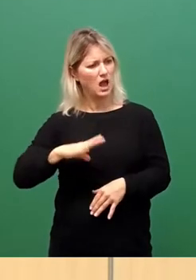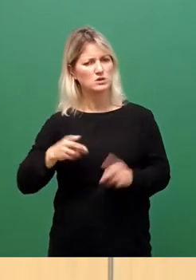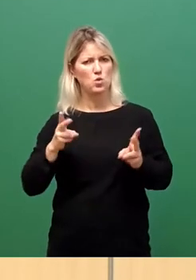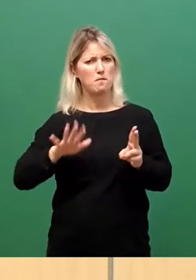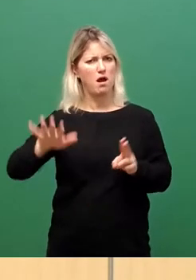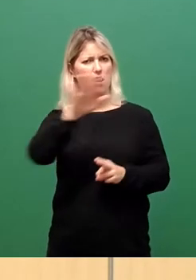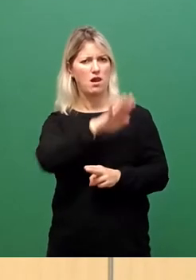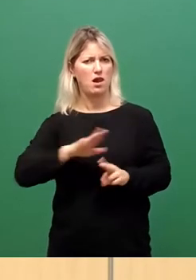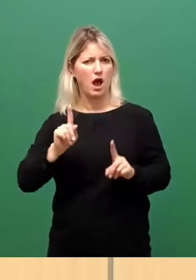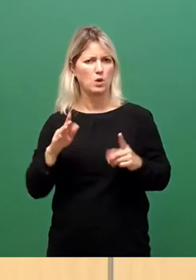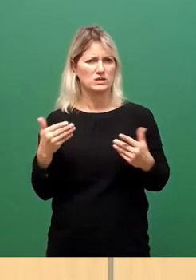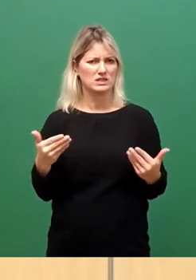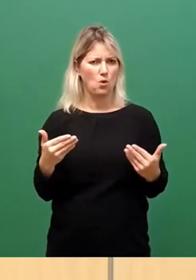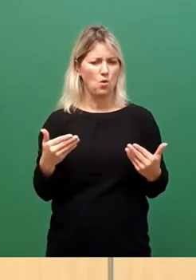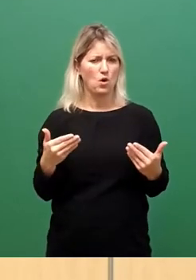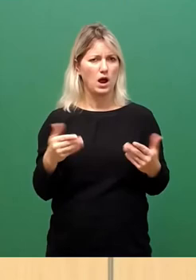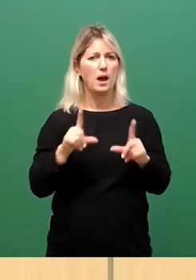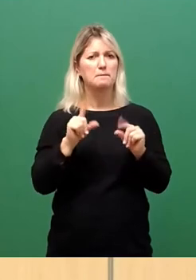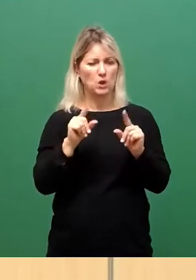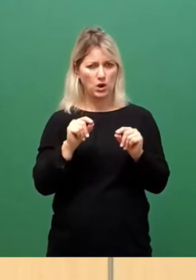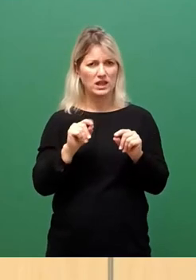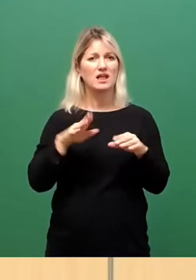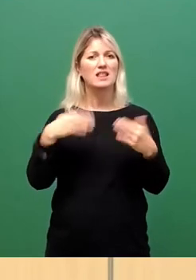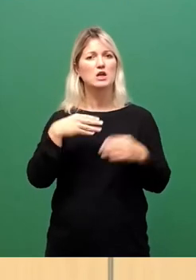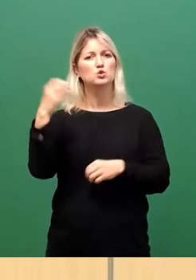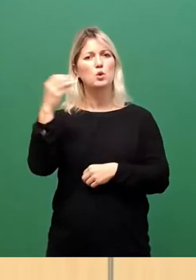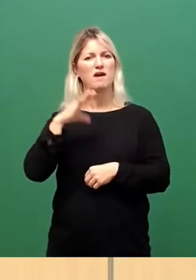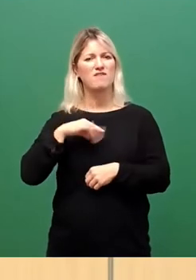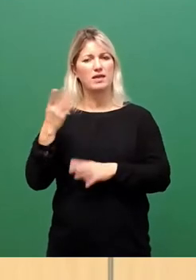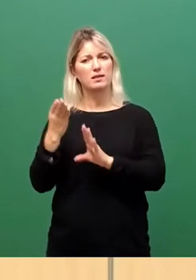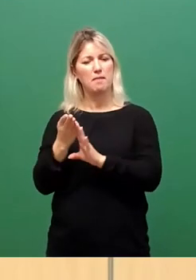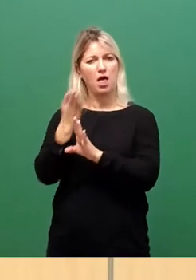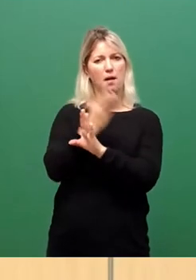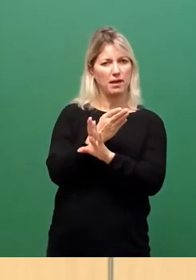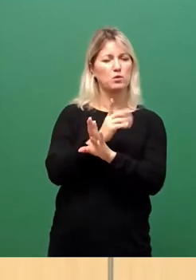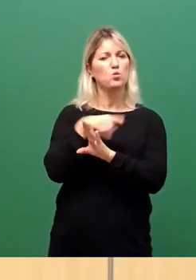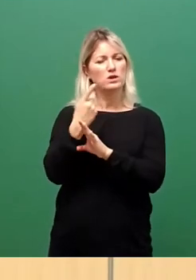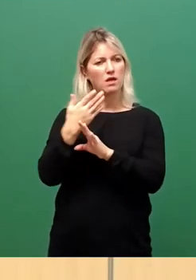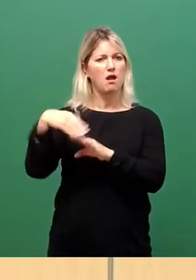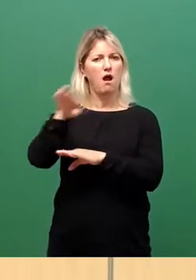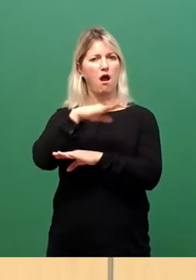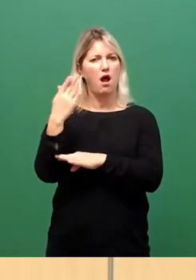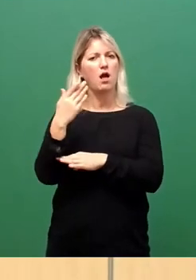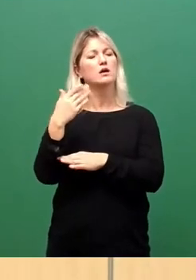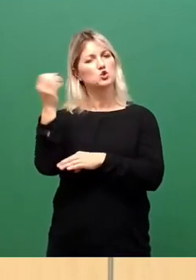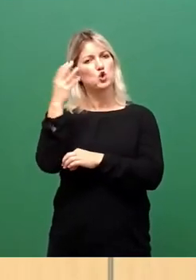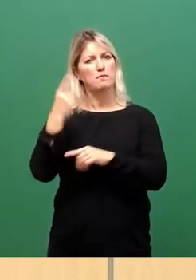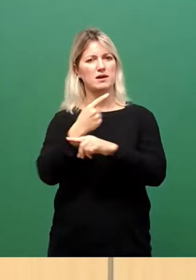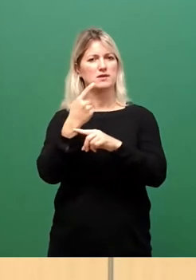Damit rutschen wir nämlich auch weiter vor die Sommerferien und haben einfach alle dann einen entspannteren und klareren Sommer. Vielen Dank.